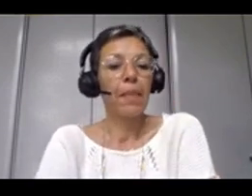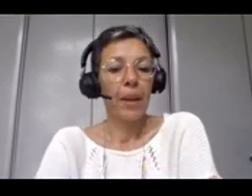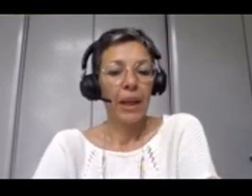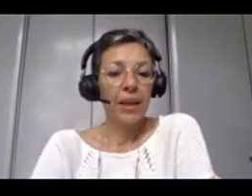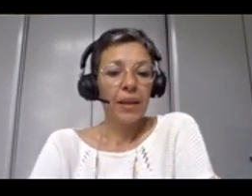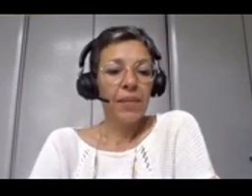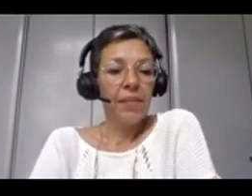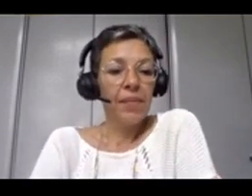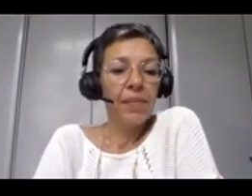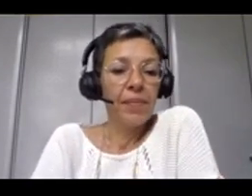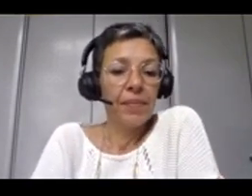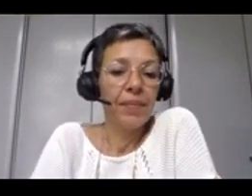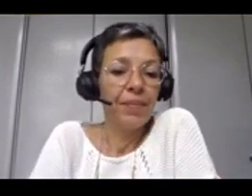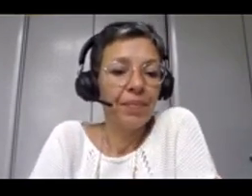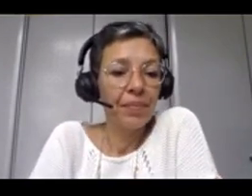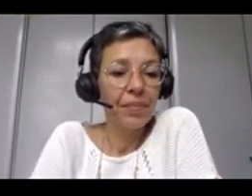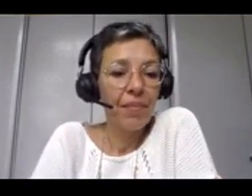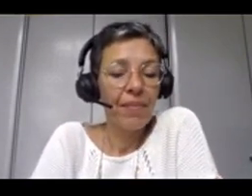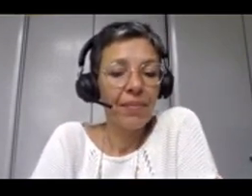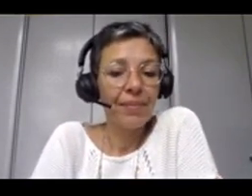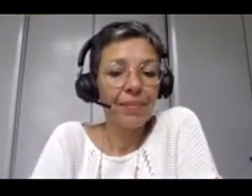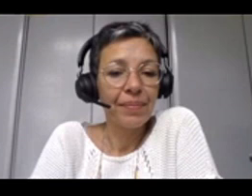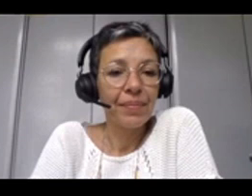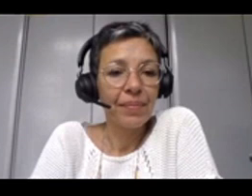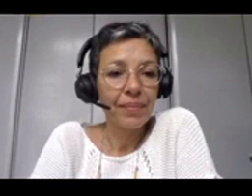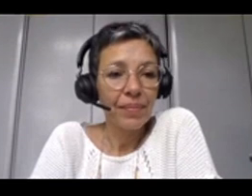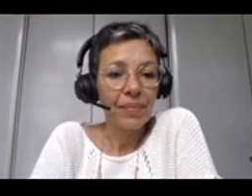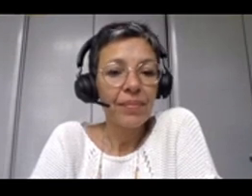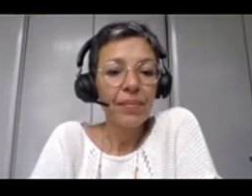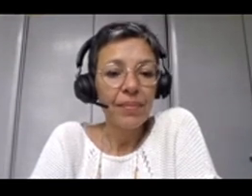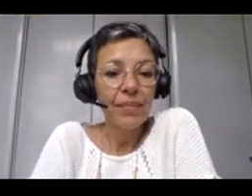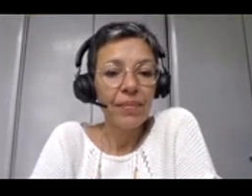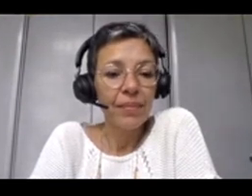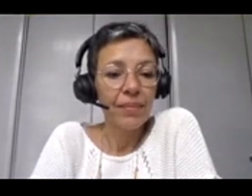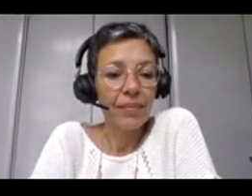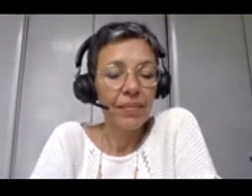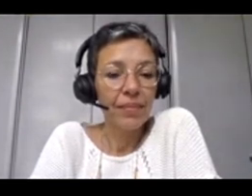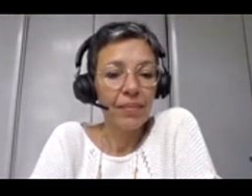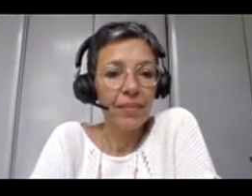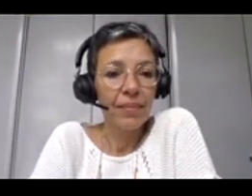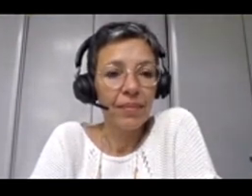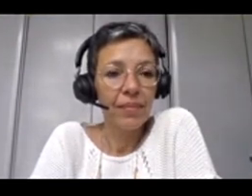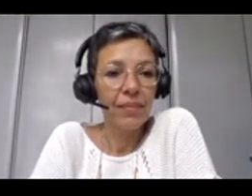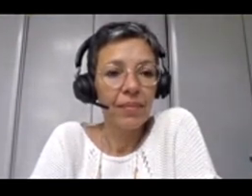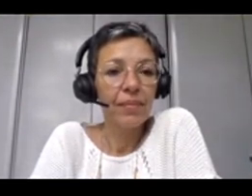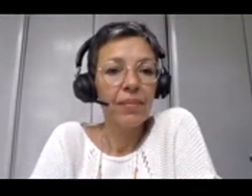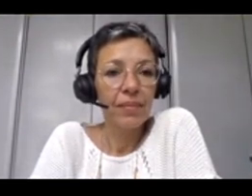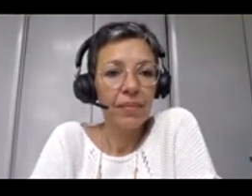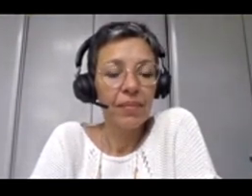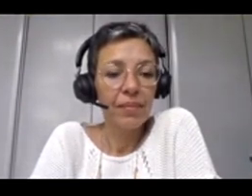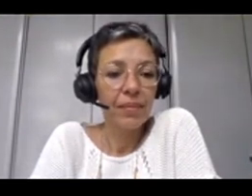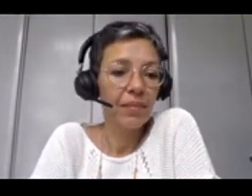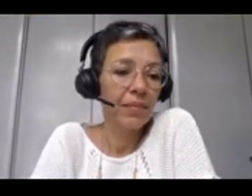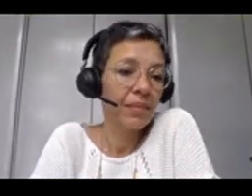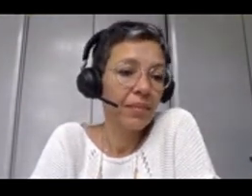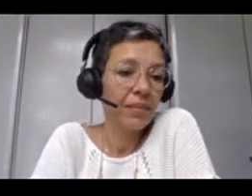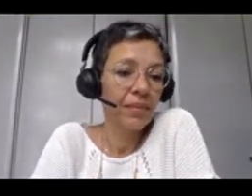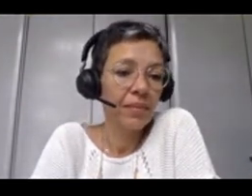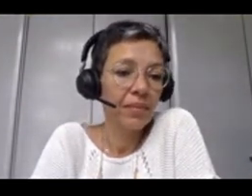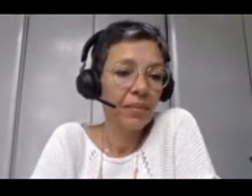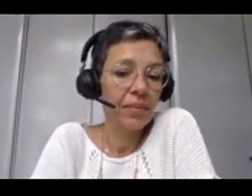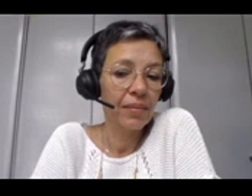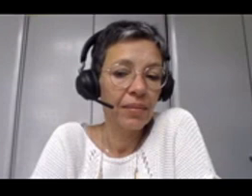représentations numériques partagées,'est que j'adresse largement une modélisation des informations de l'environnement bâti, parce que tout n'est pas